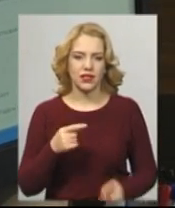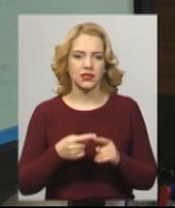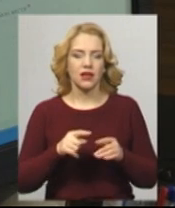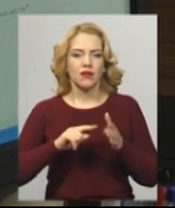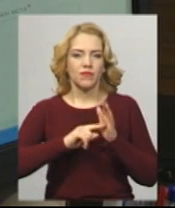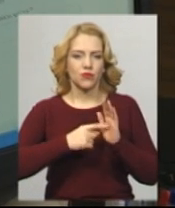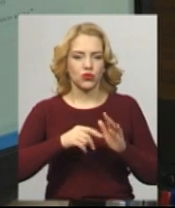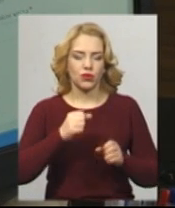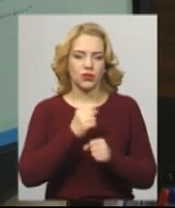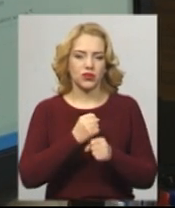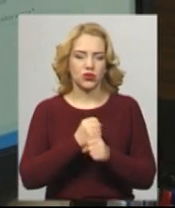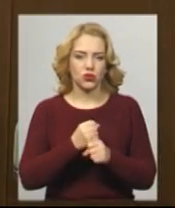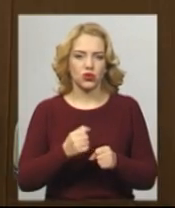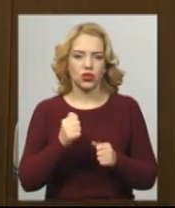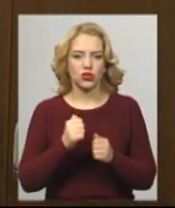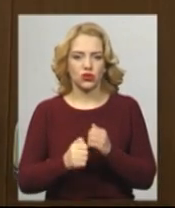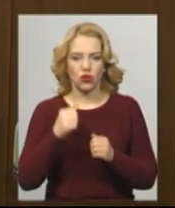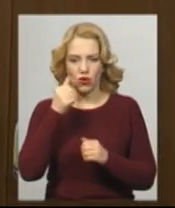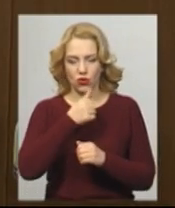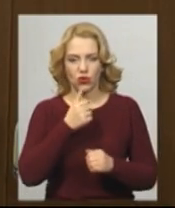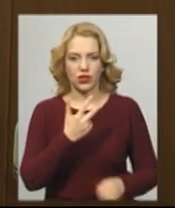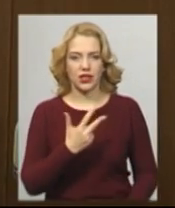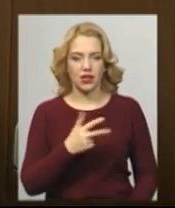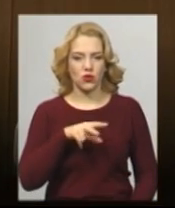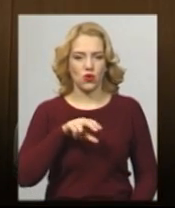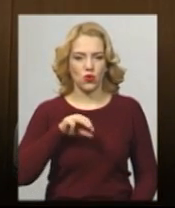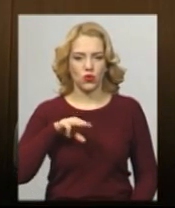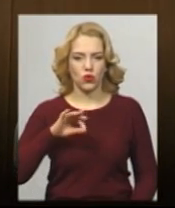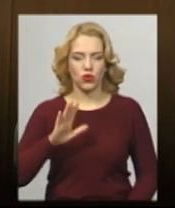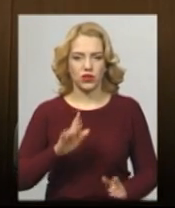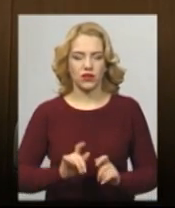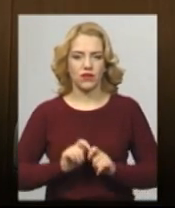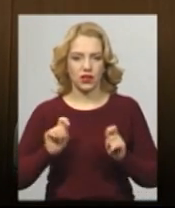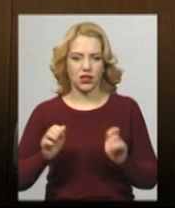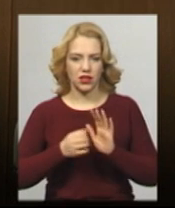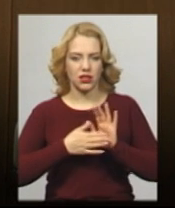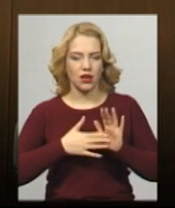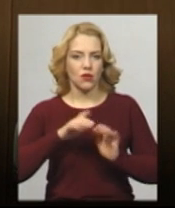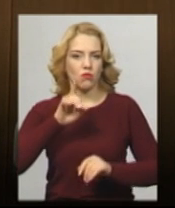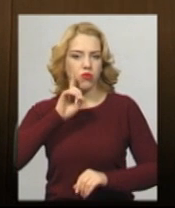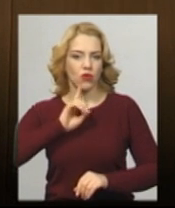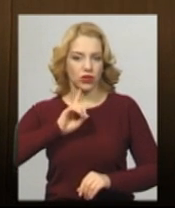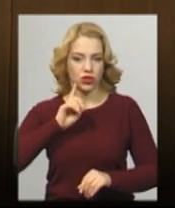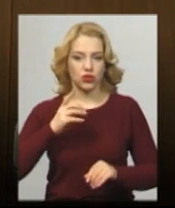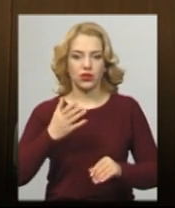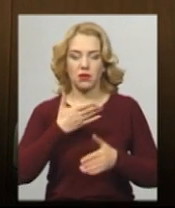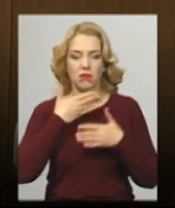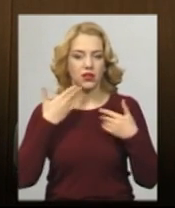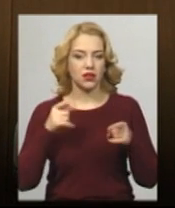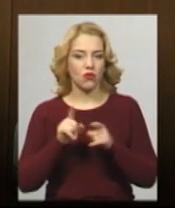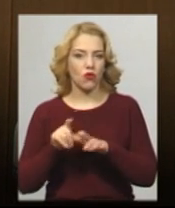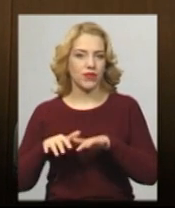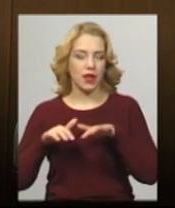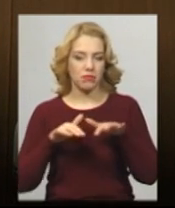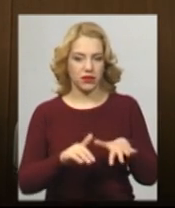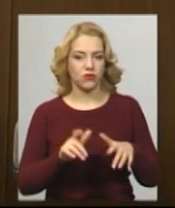тут абітурієнти щорічно складають ЗНО. З 3 лютого тільки відкрита реєстрація, то поки що немає такого напливу